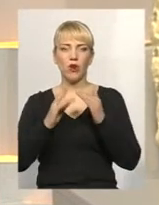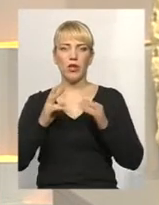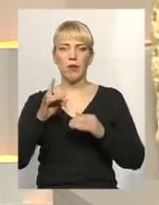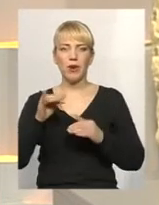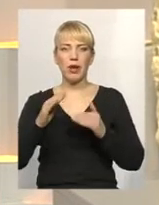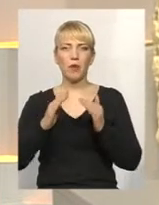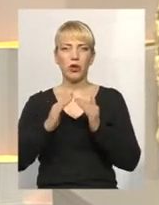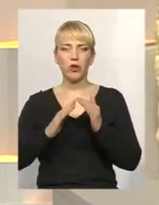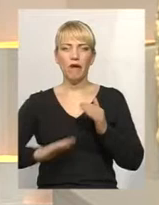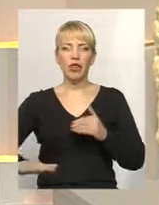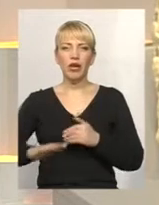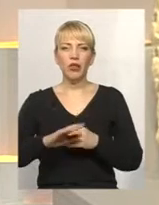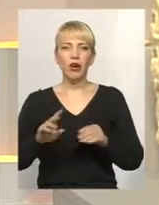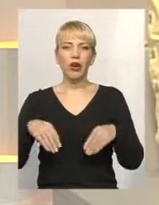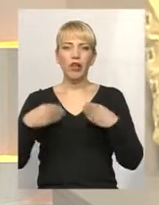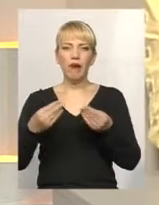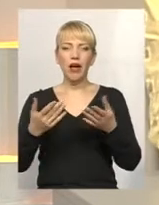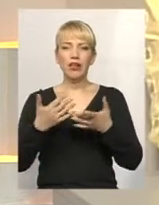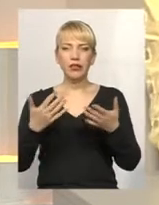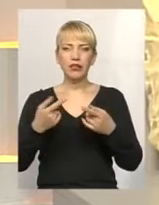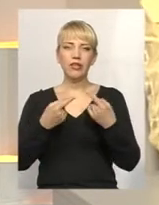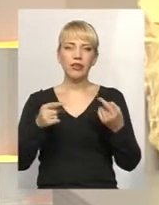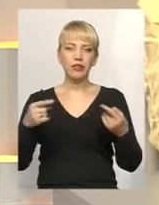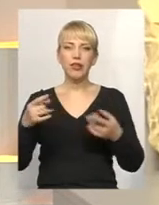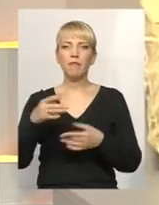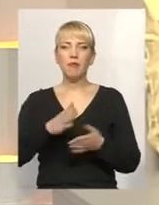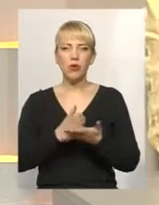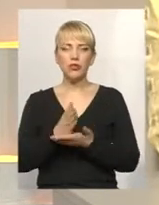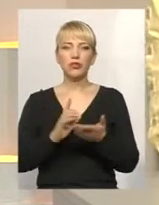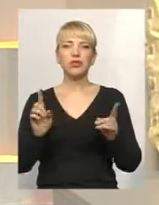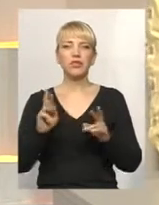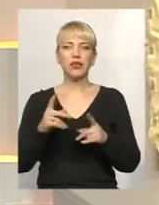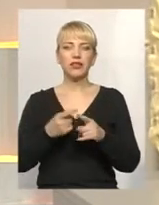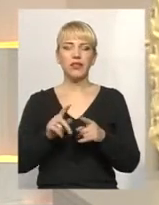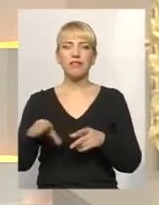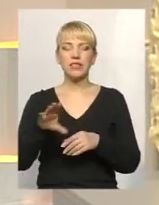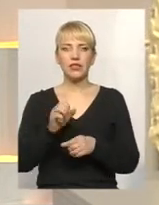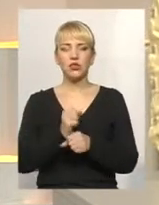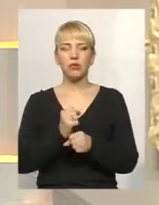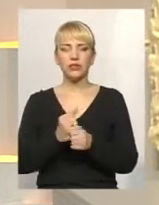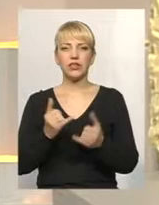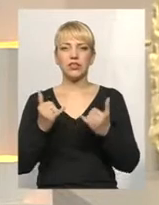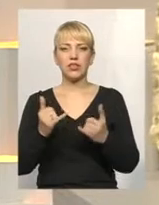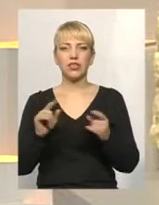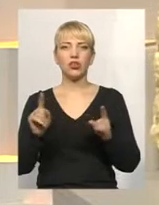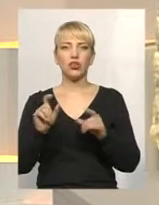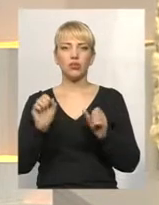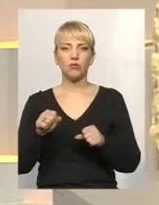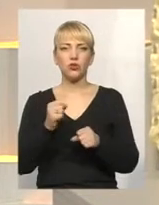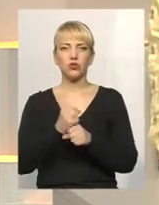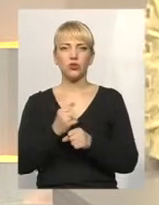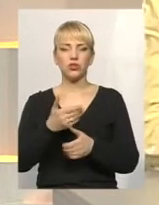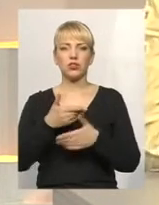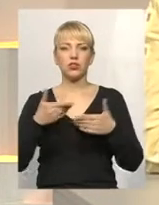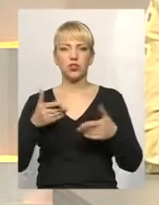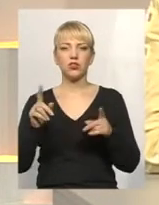територія та надавалися інші комунальні послуги, як це все зробити нині і що може зробити кожен з нас,